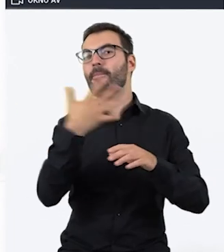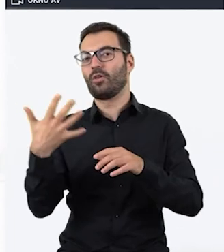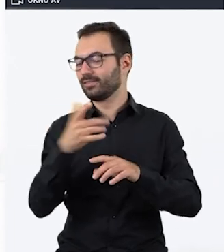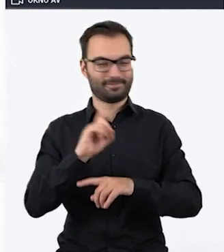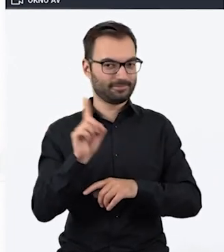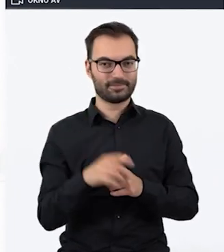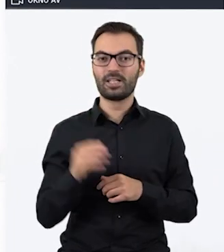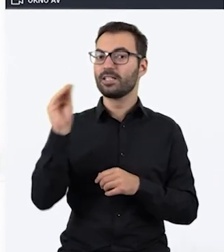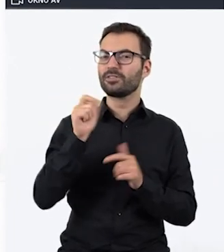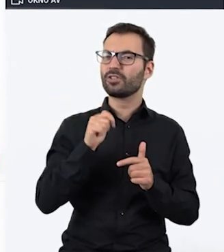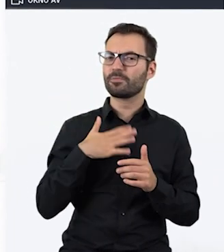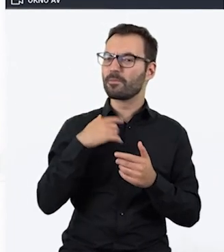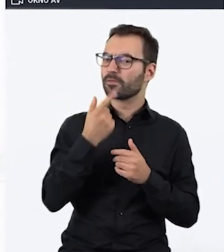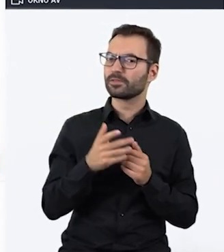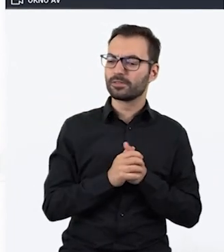powinienem wspomnieć?